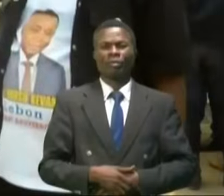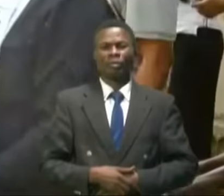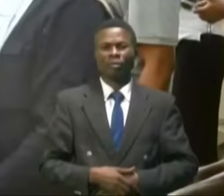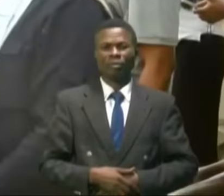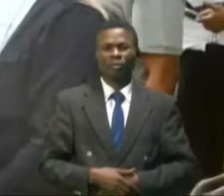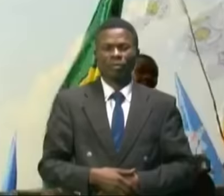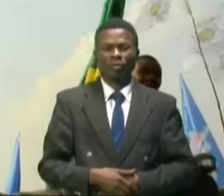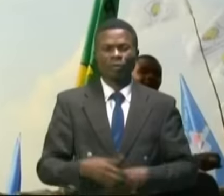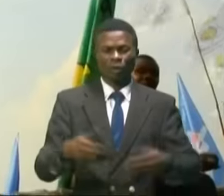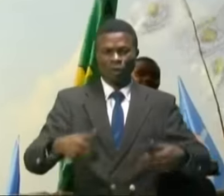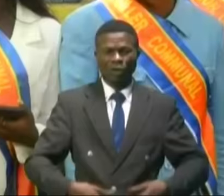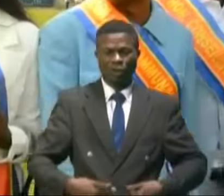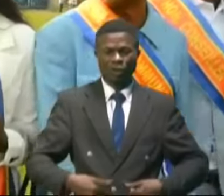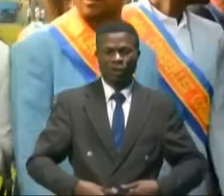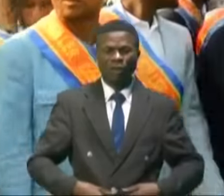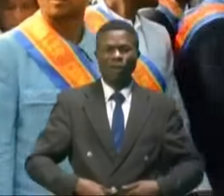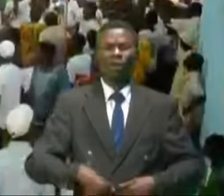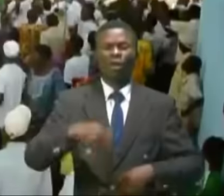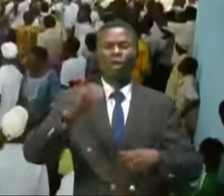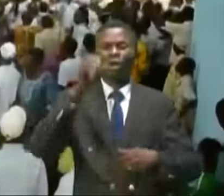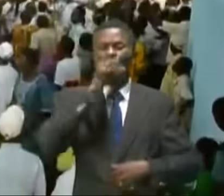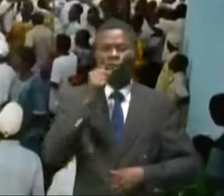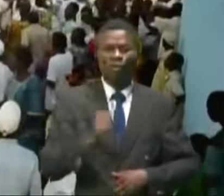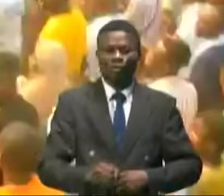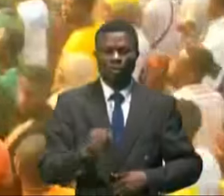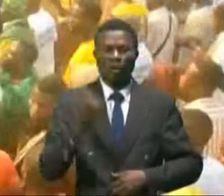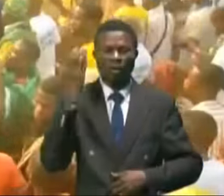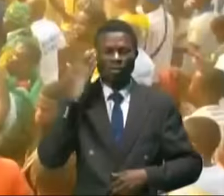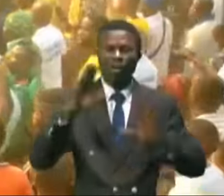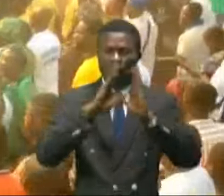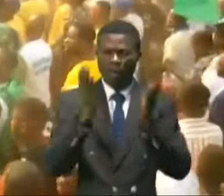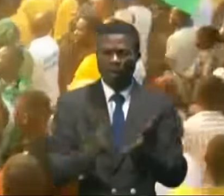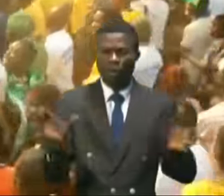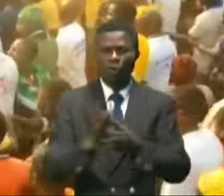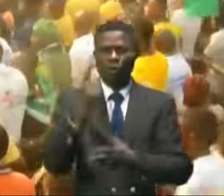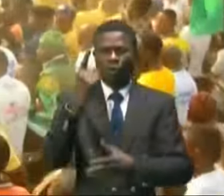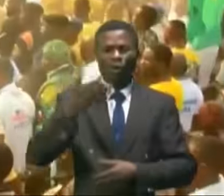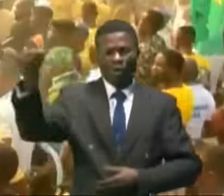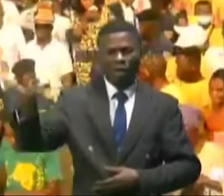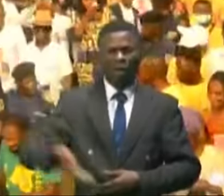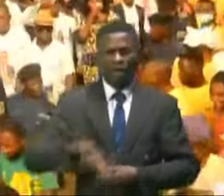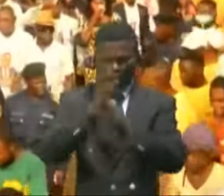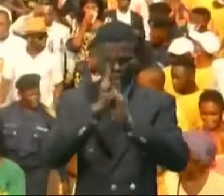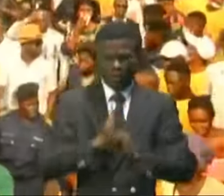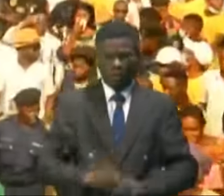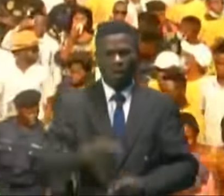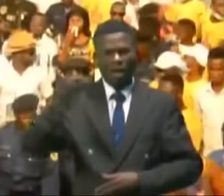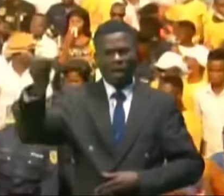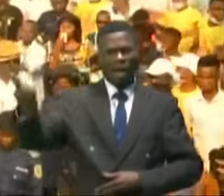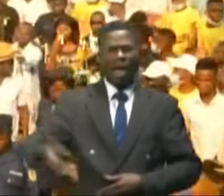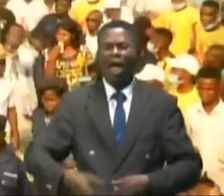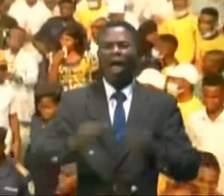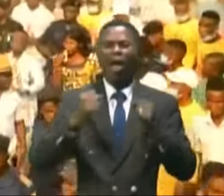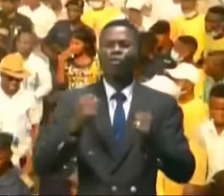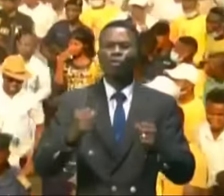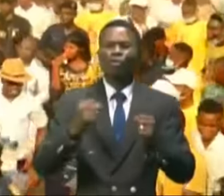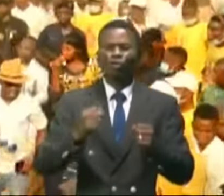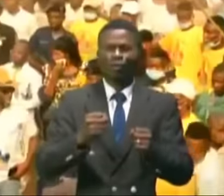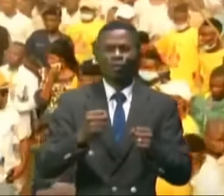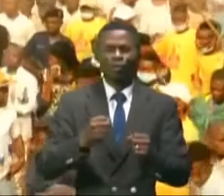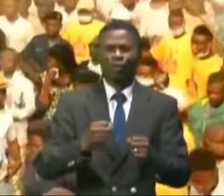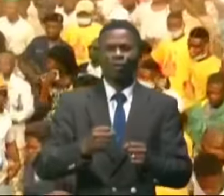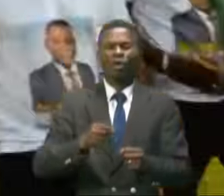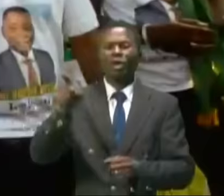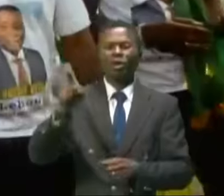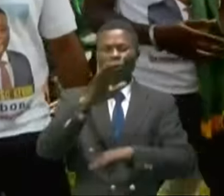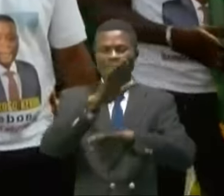Vieux, jeunes et enfants, tous se réunis comme un seul homme pour accueillir l'un de l'heure. Un accueil chaleureux a été réservé à celui